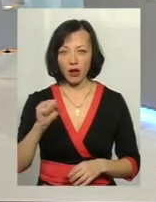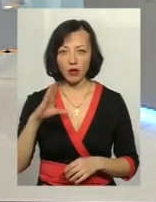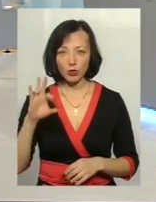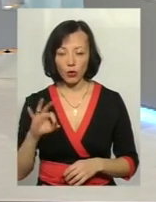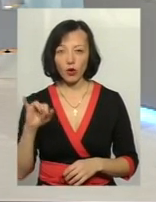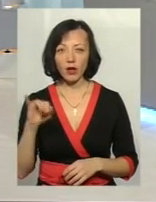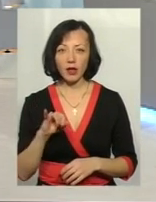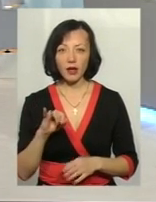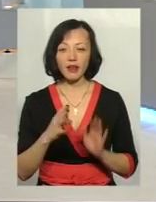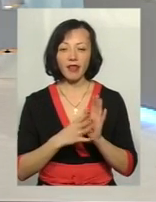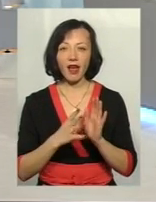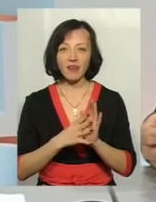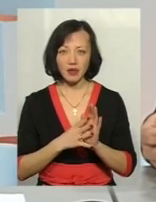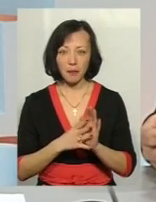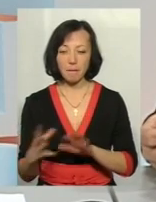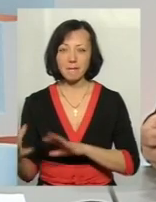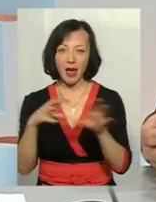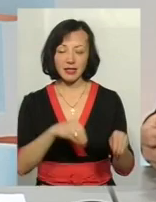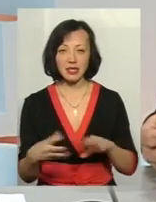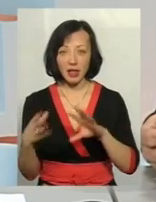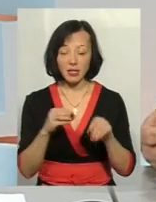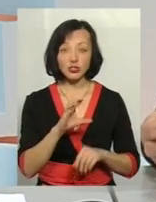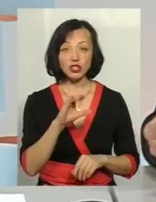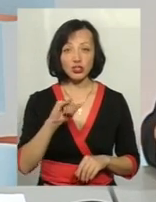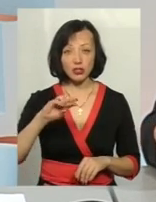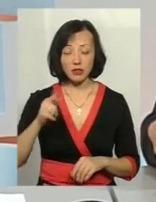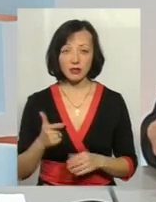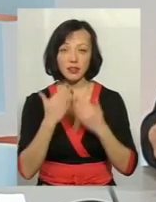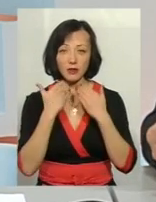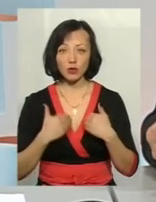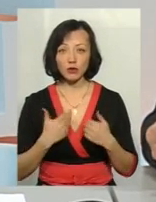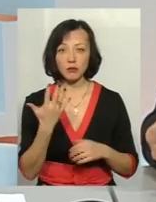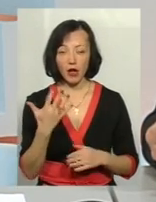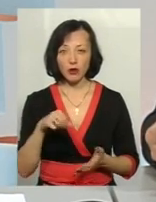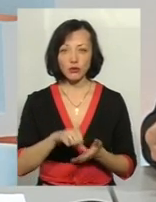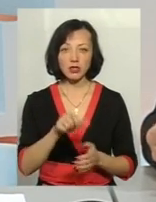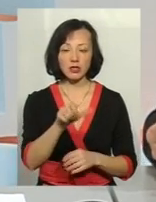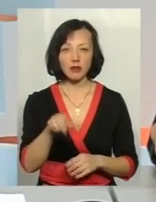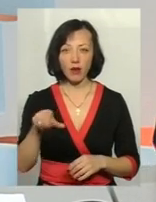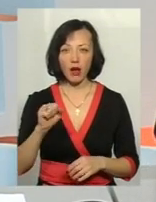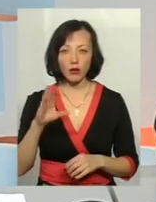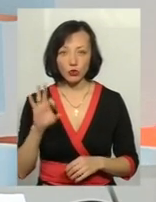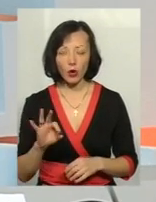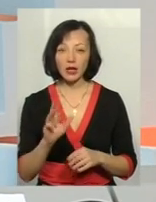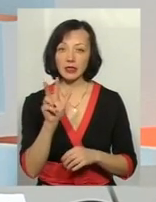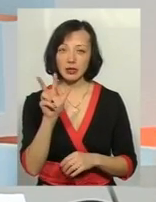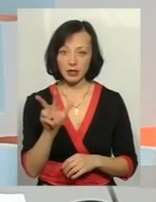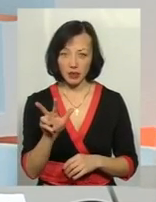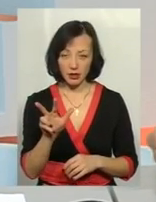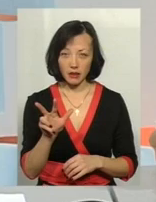9 учасників переміщених осіб, то в січні до нас звернулося 5 учасників АТО, із них три,